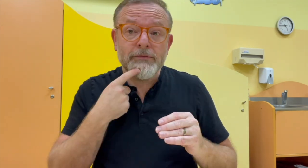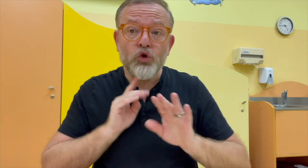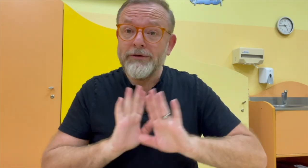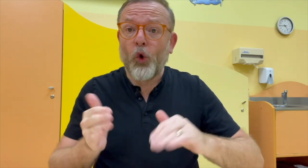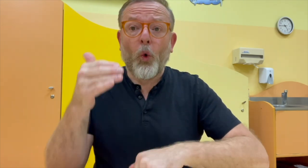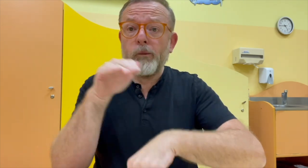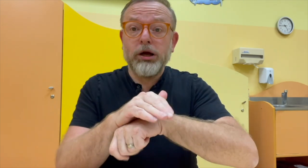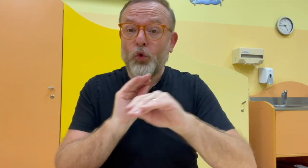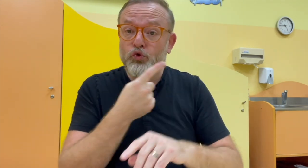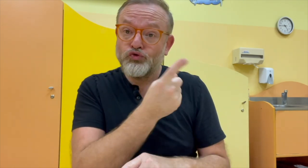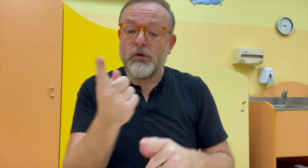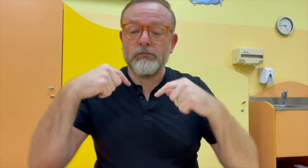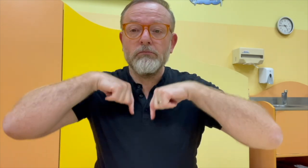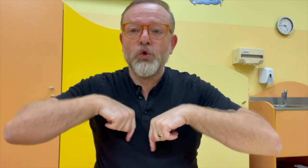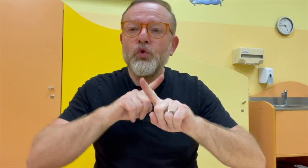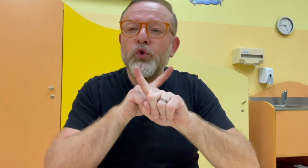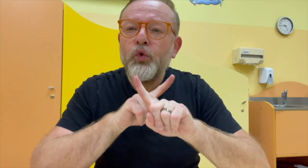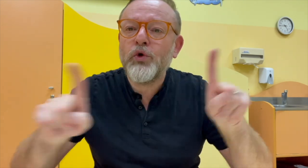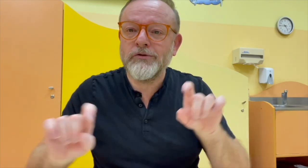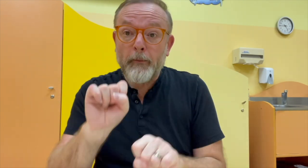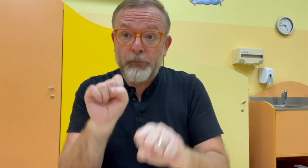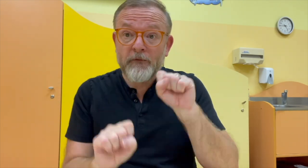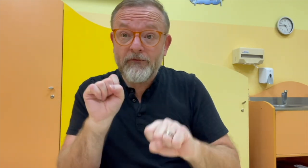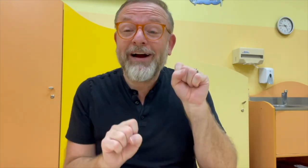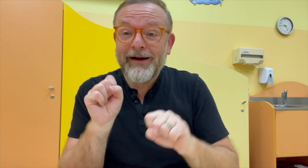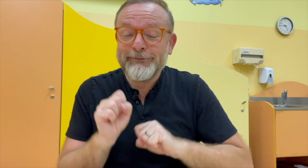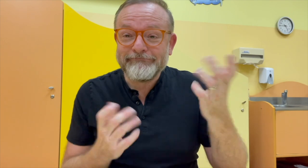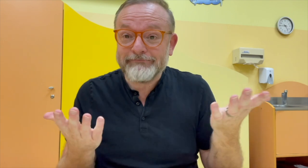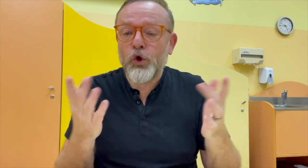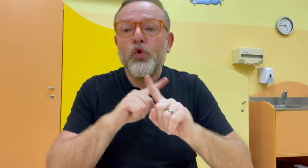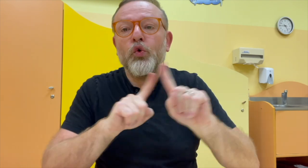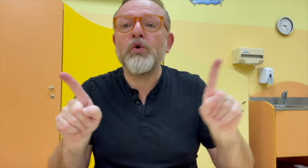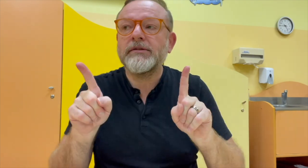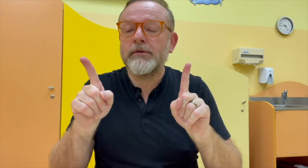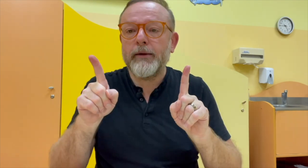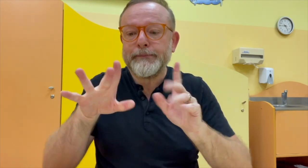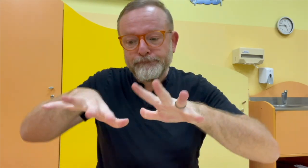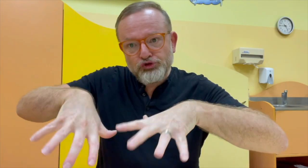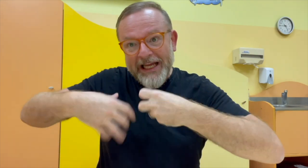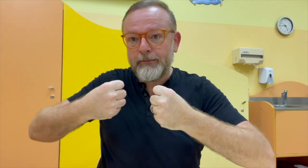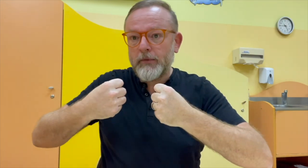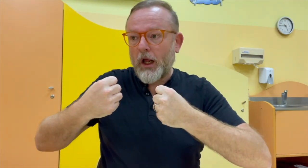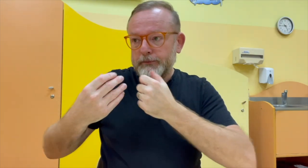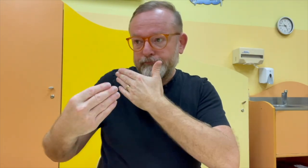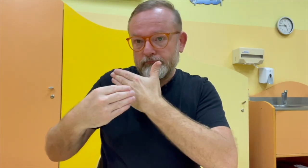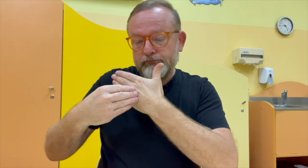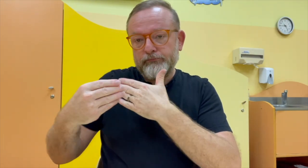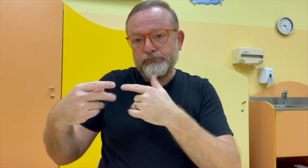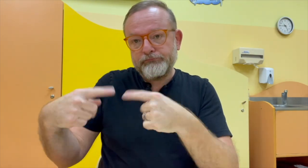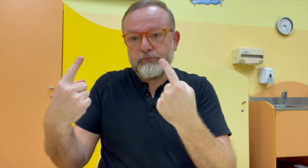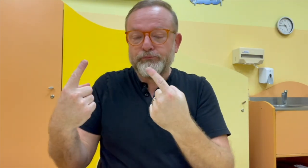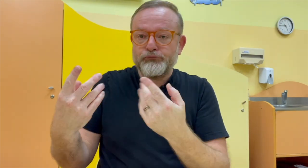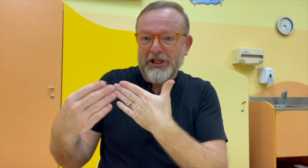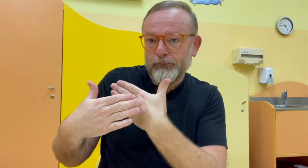A neříkám, je to člověk slyšící, neslyšící, ale obecně, každý jsme jiný, každý máme jinou povahu a jinak přijímáme